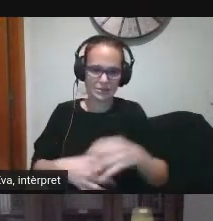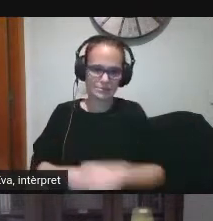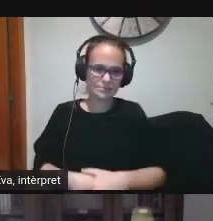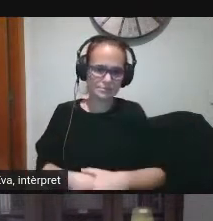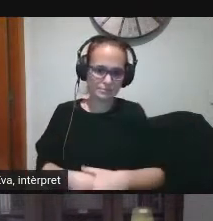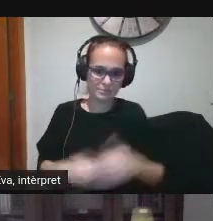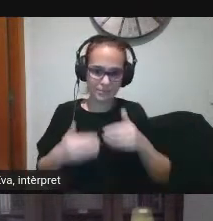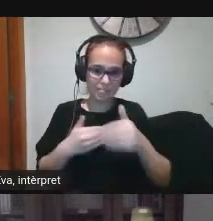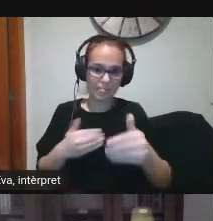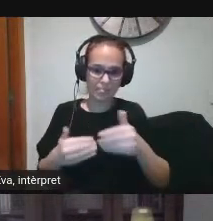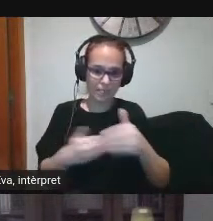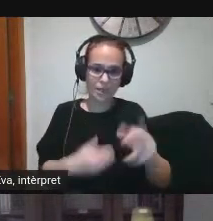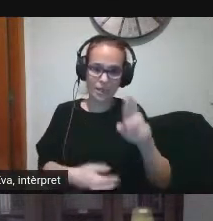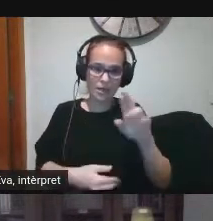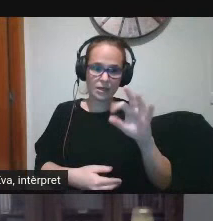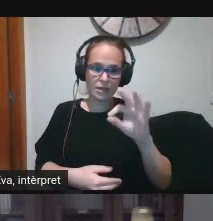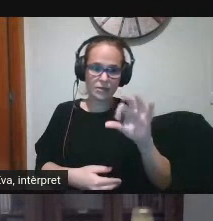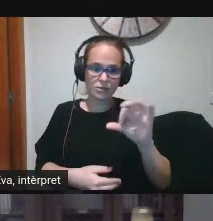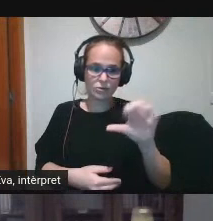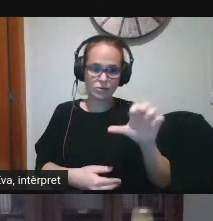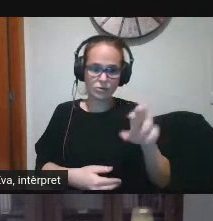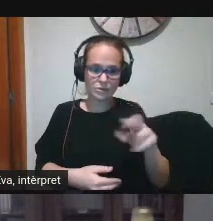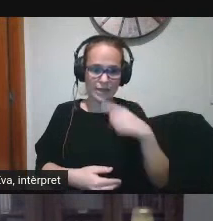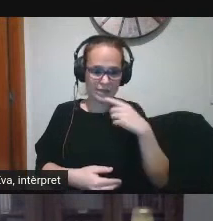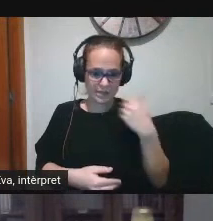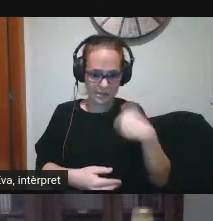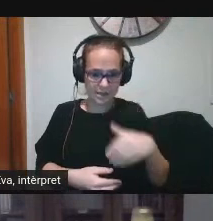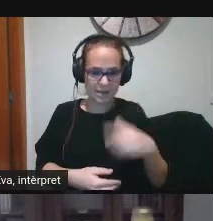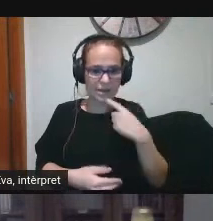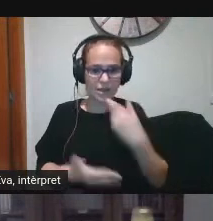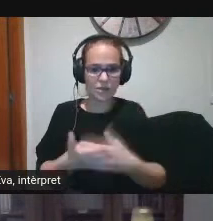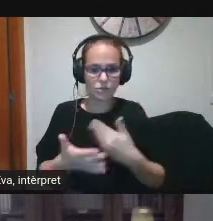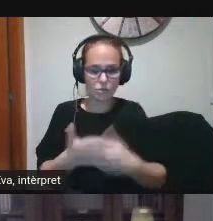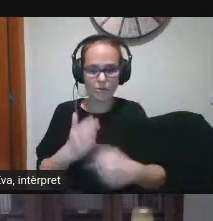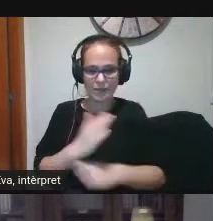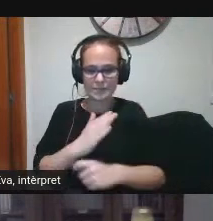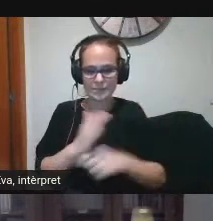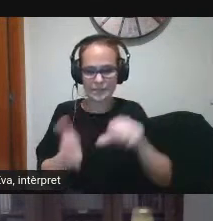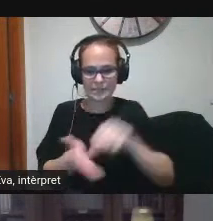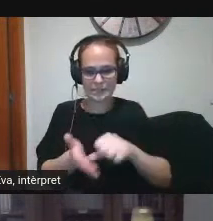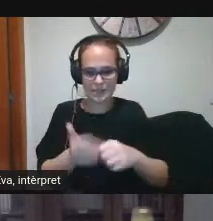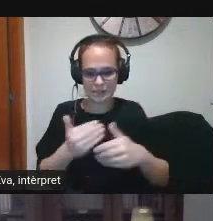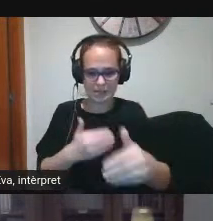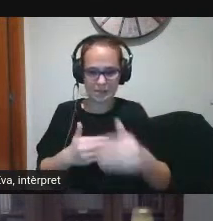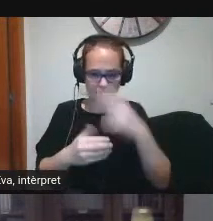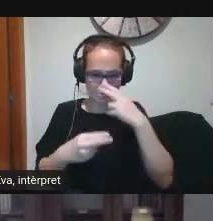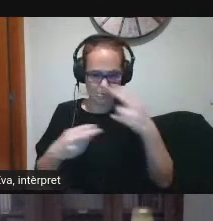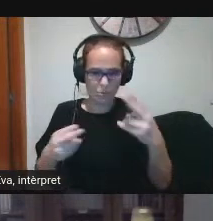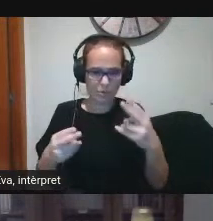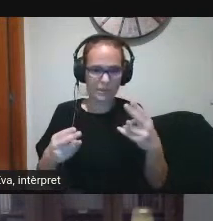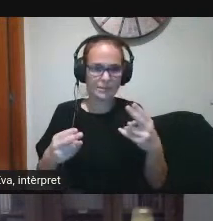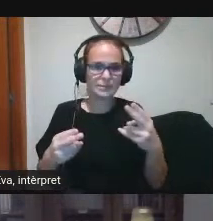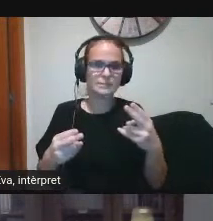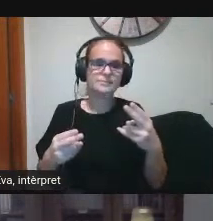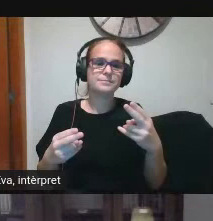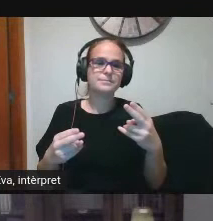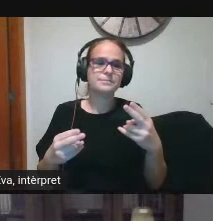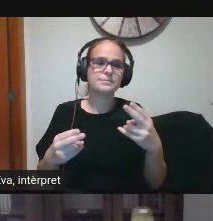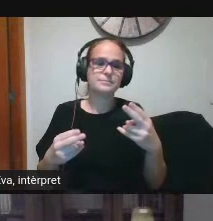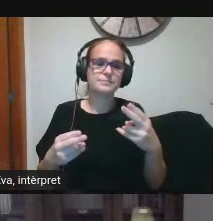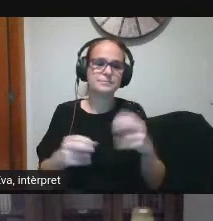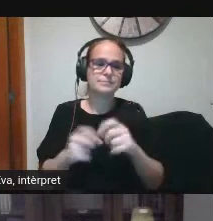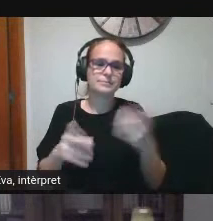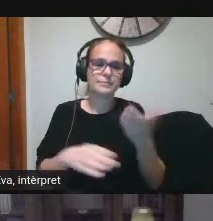comentava la Roser es publicarà el document de l'estratègia digital de centre amb l'únic objectiu